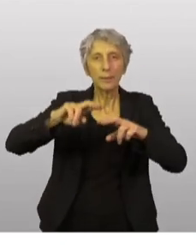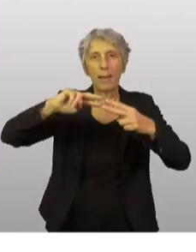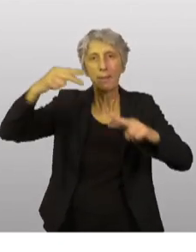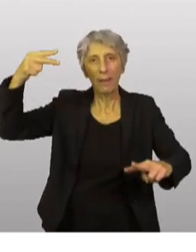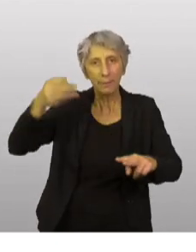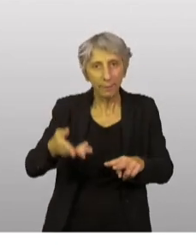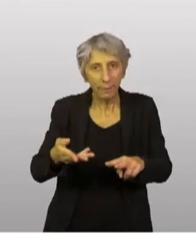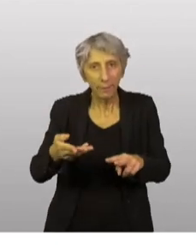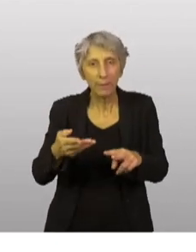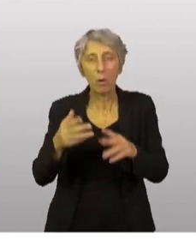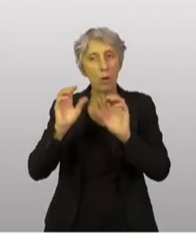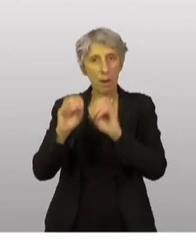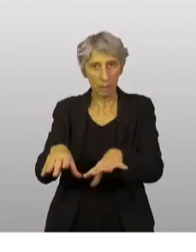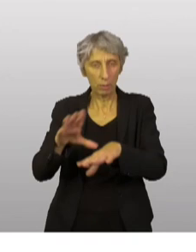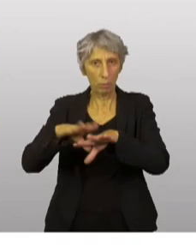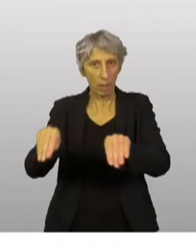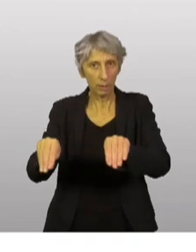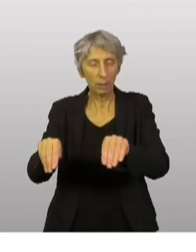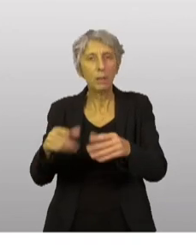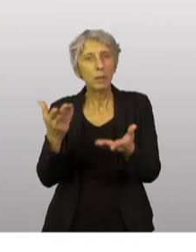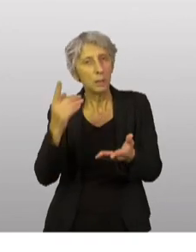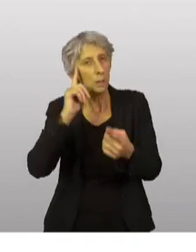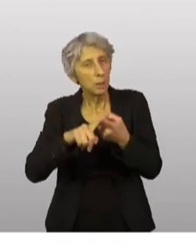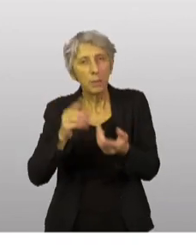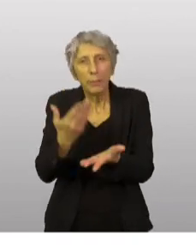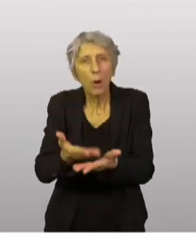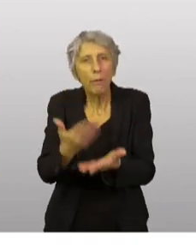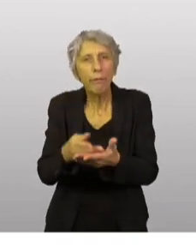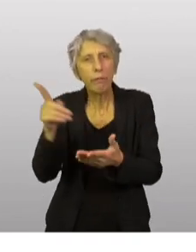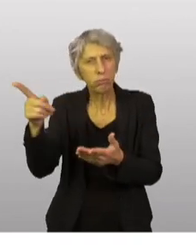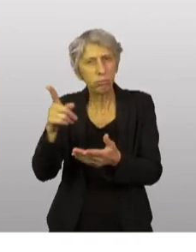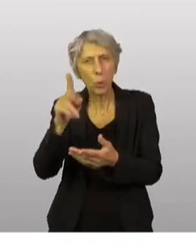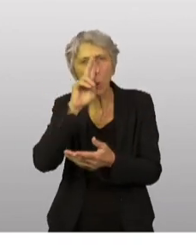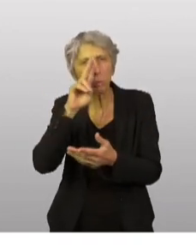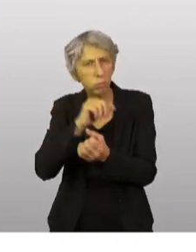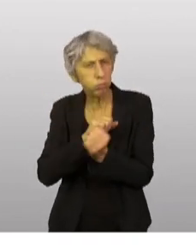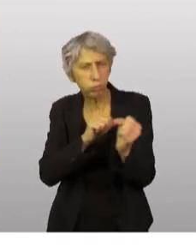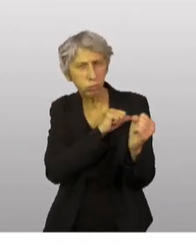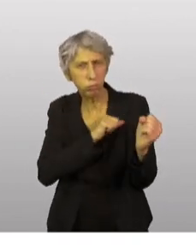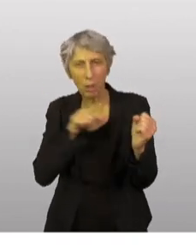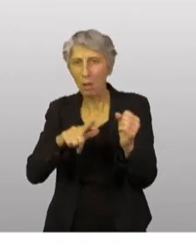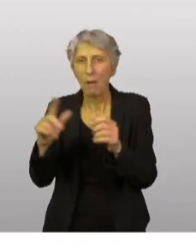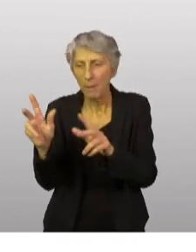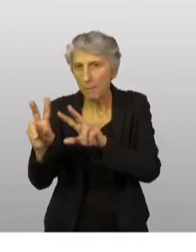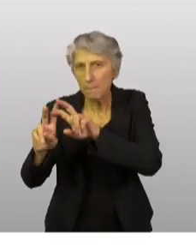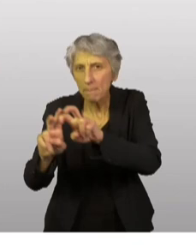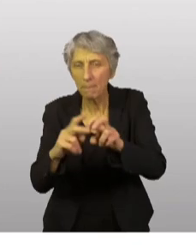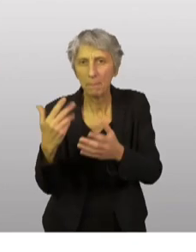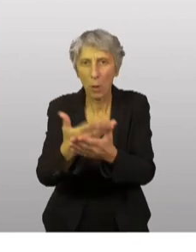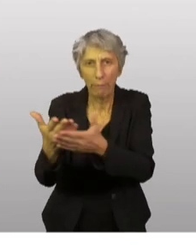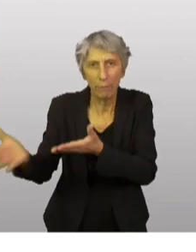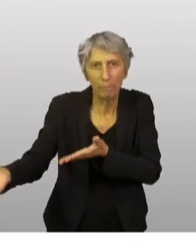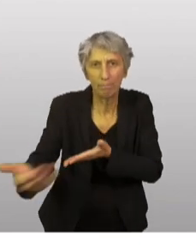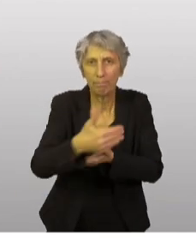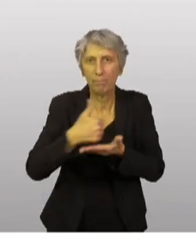Tout ceci servira à la collecte de preuves des exactions commises par la Russie. Donc